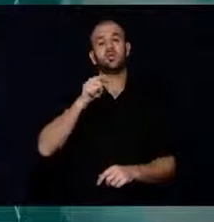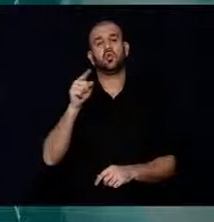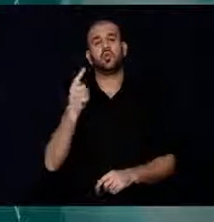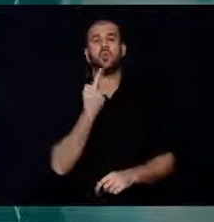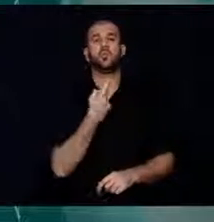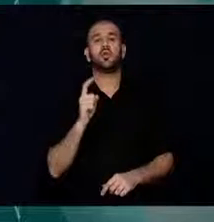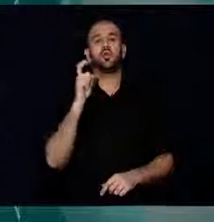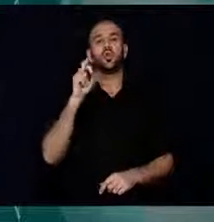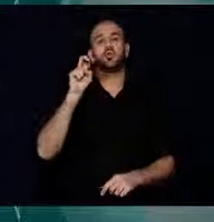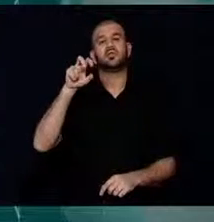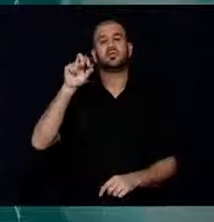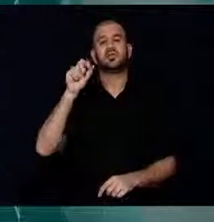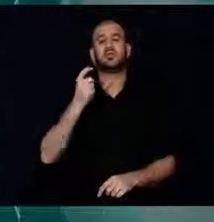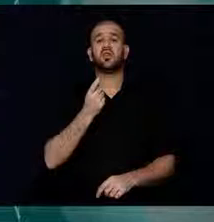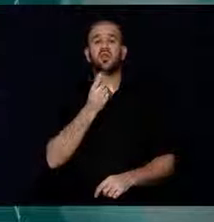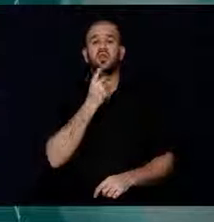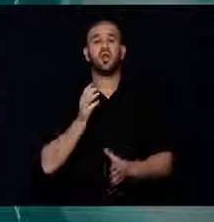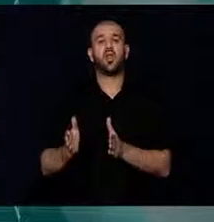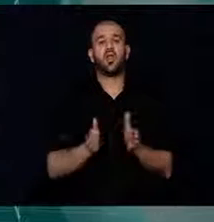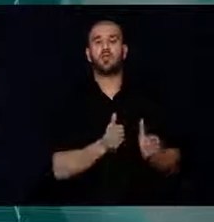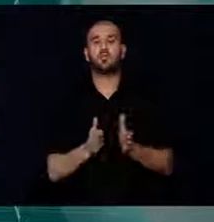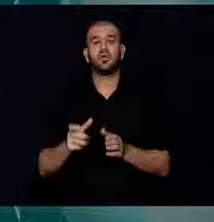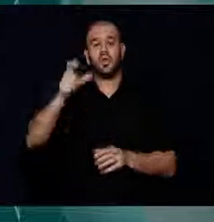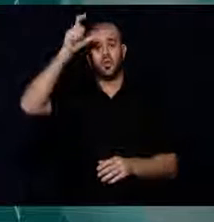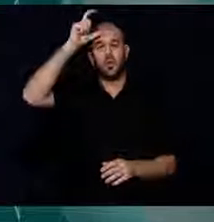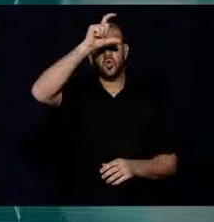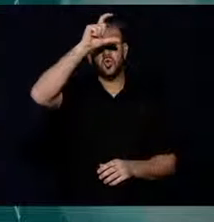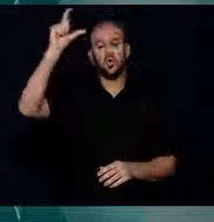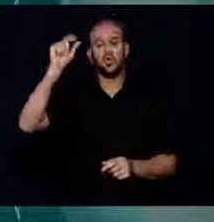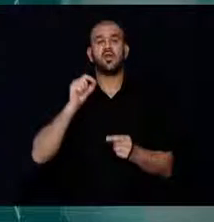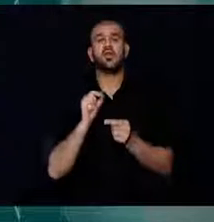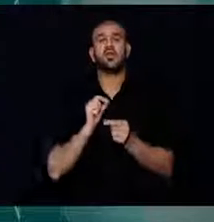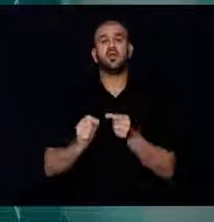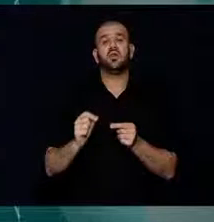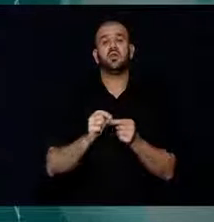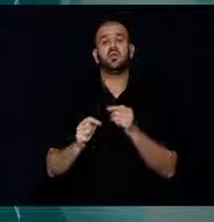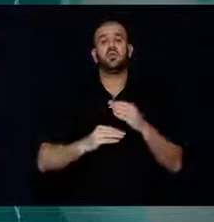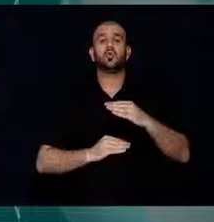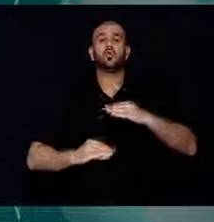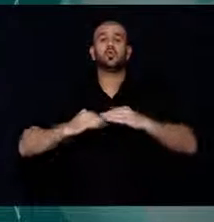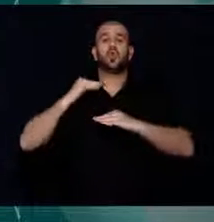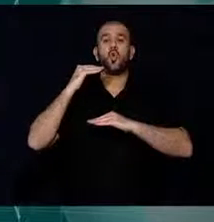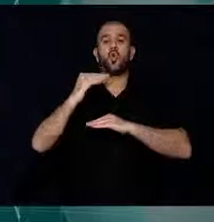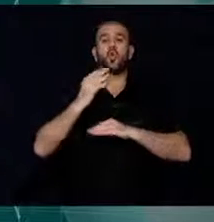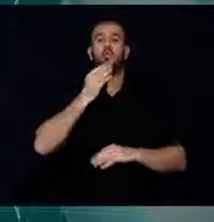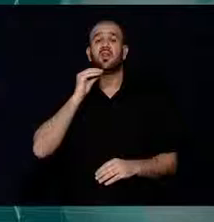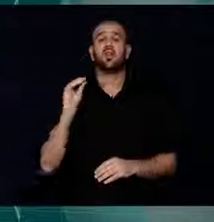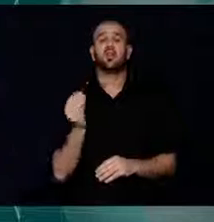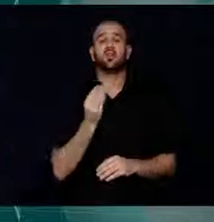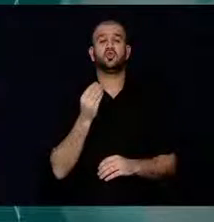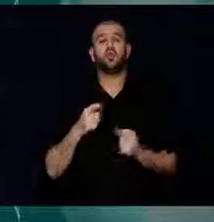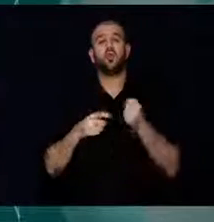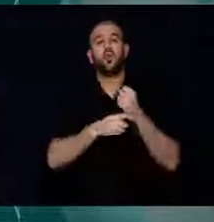-1980 yılları arasında, Türkiye'deki Kıbrıslı